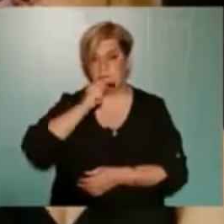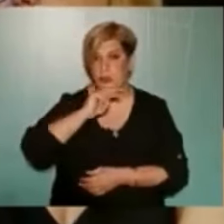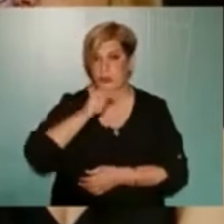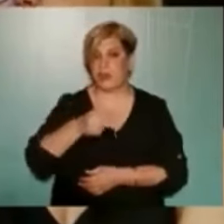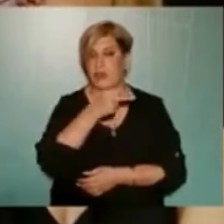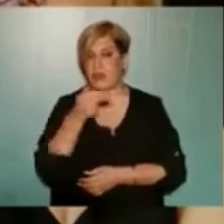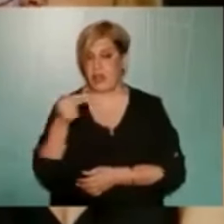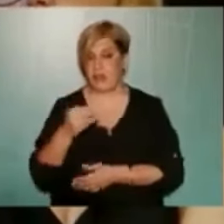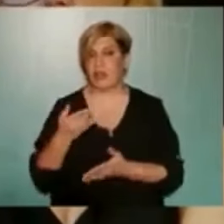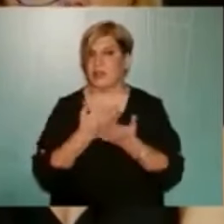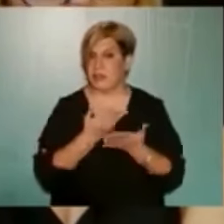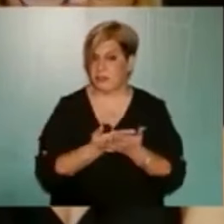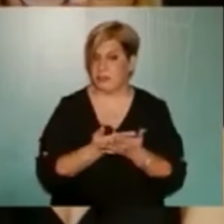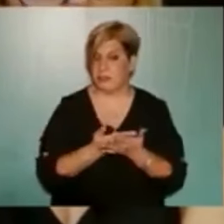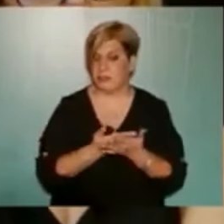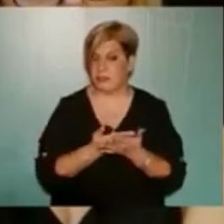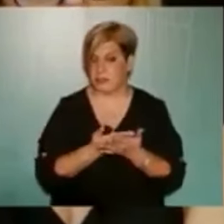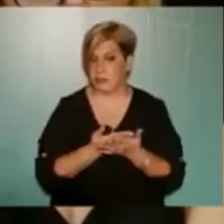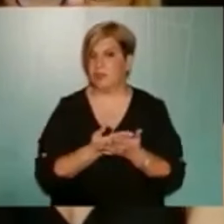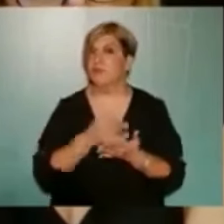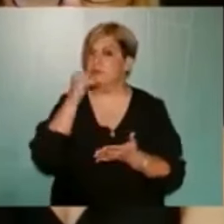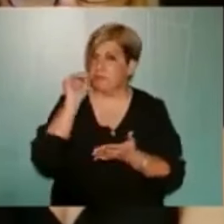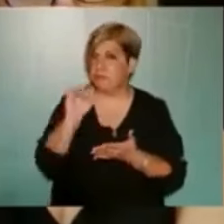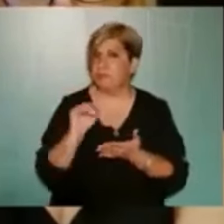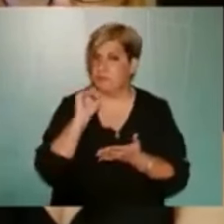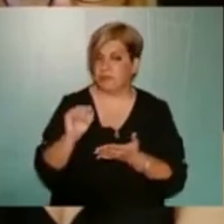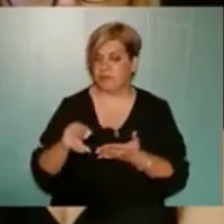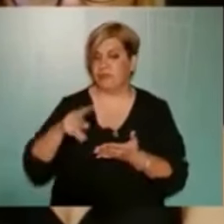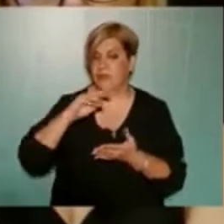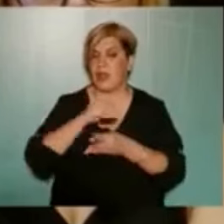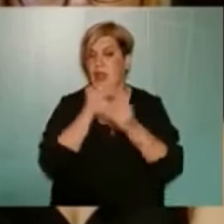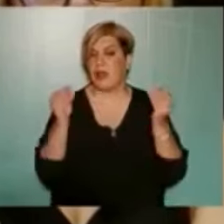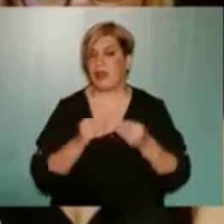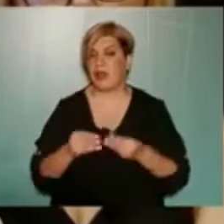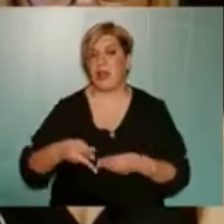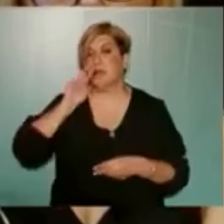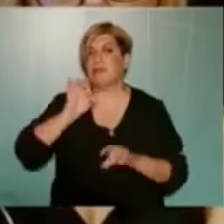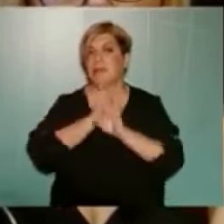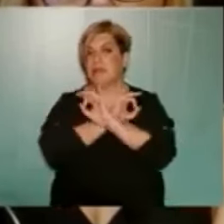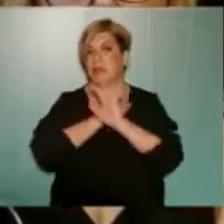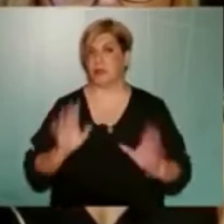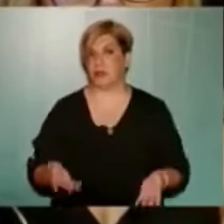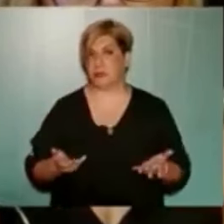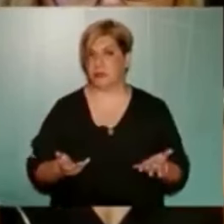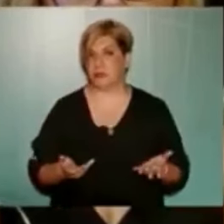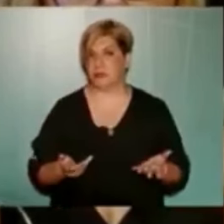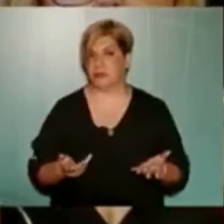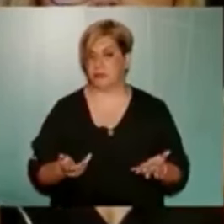ζητήματα τα συγκεκριμένα που του θέσαμε και τελικά δεν δόθηκε καμία απάντηση.